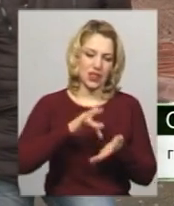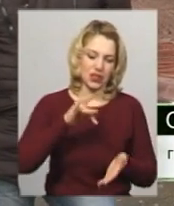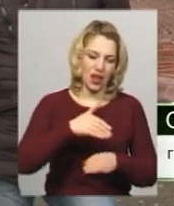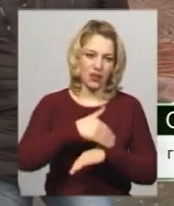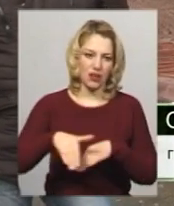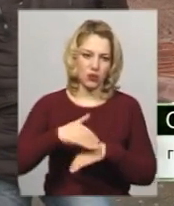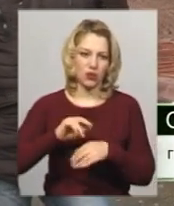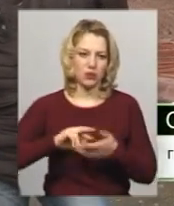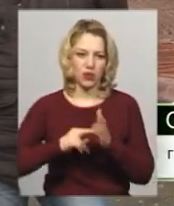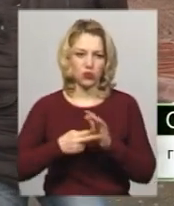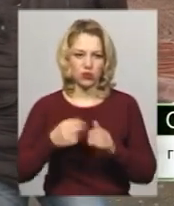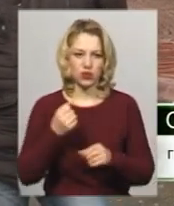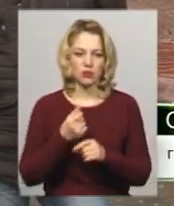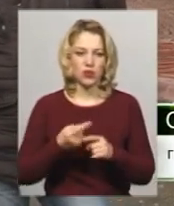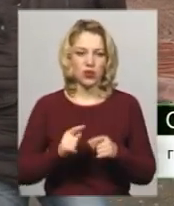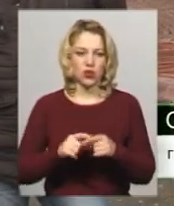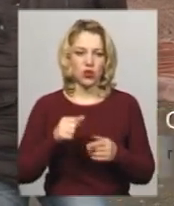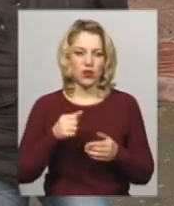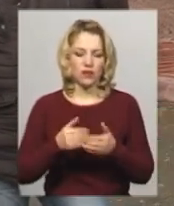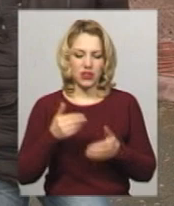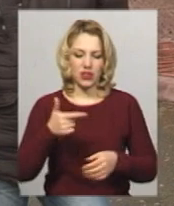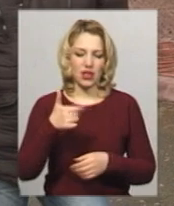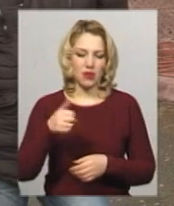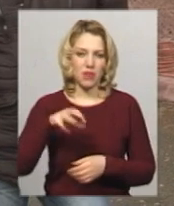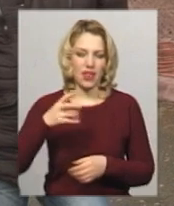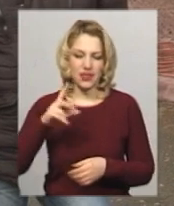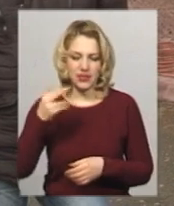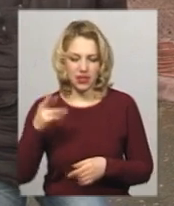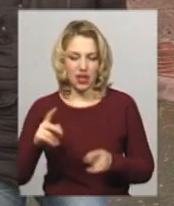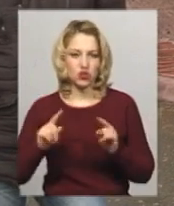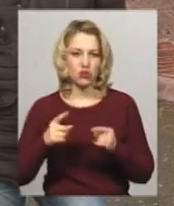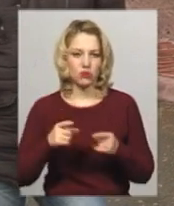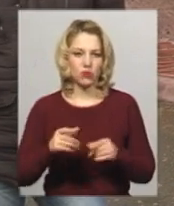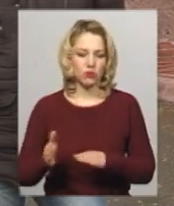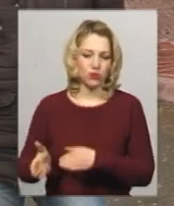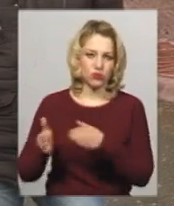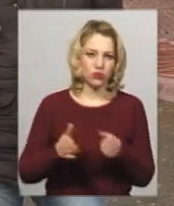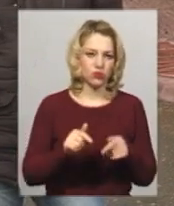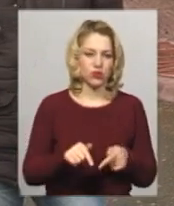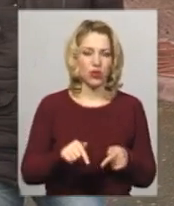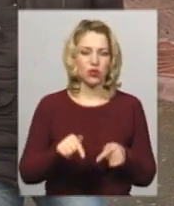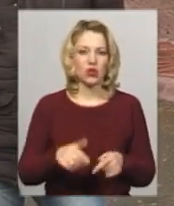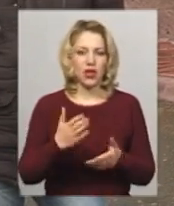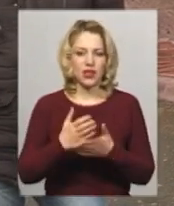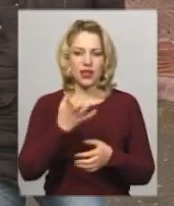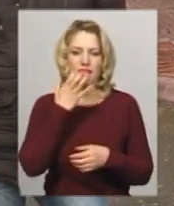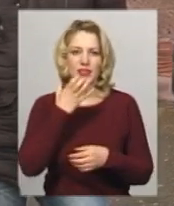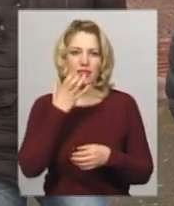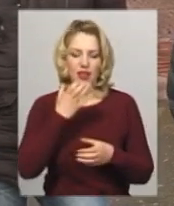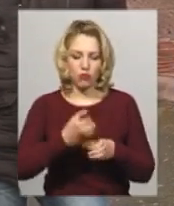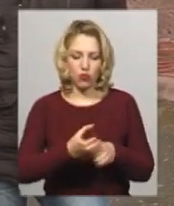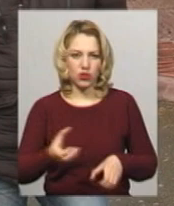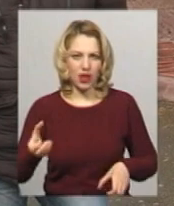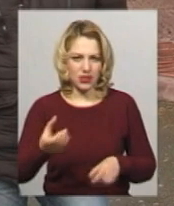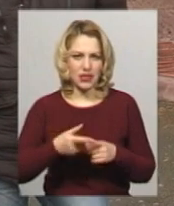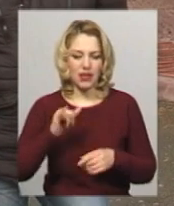плануємо робити від самої гімназії. В першу чергу, чому посунули сюди, бо тут йде теплотраса. Теплотраса йде вона